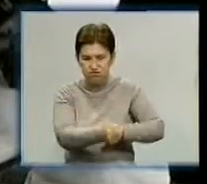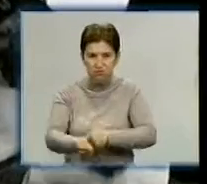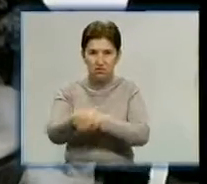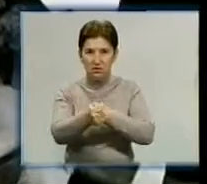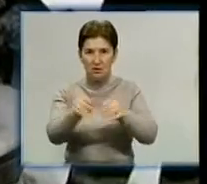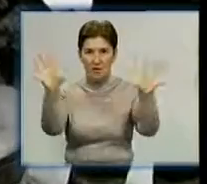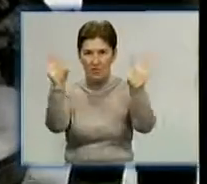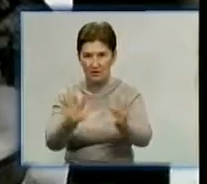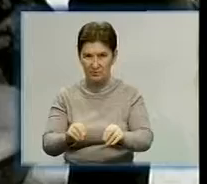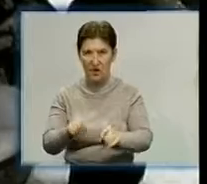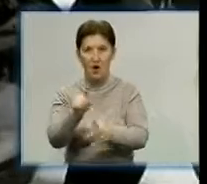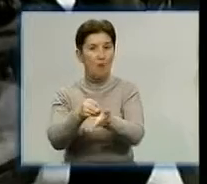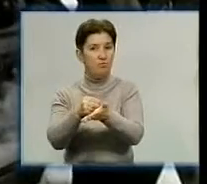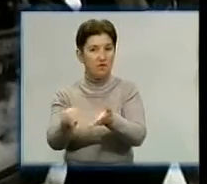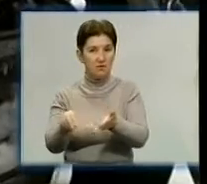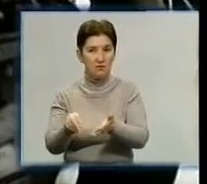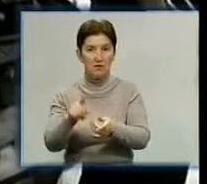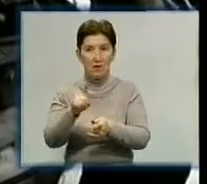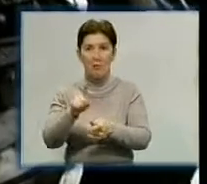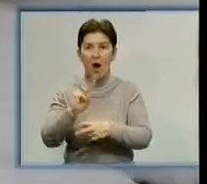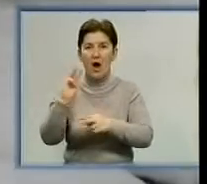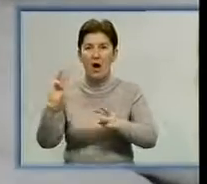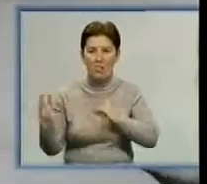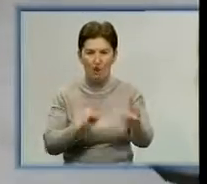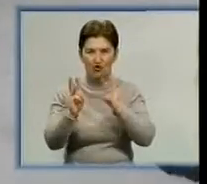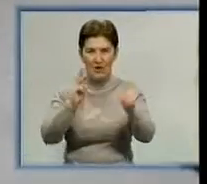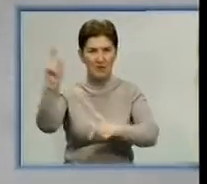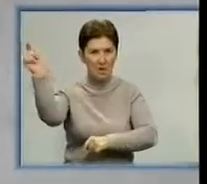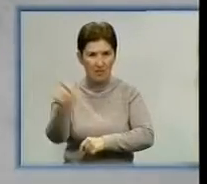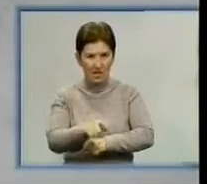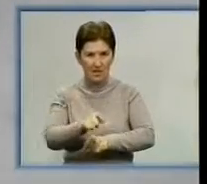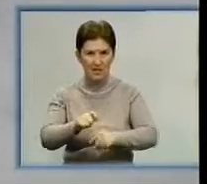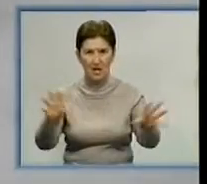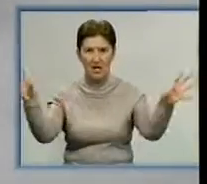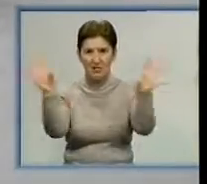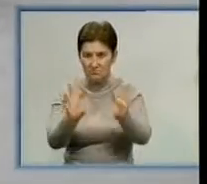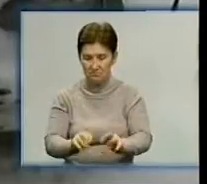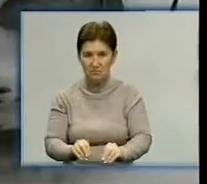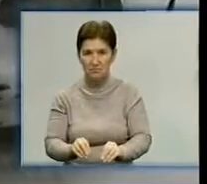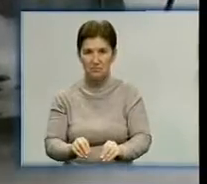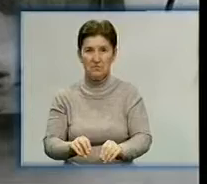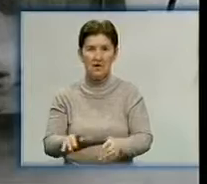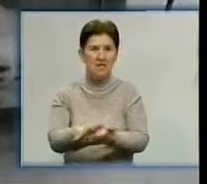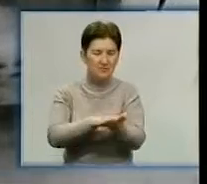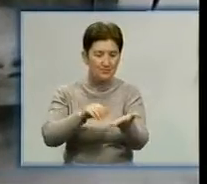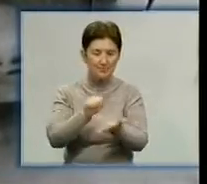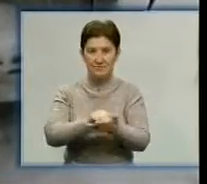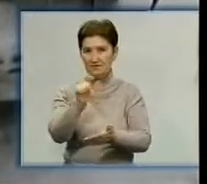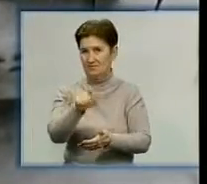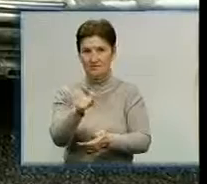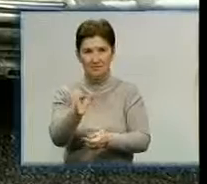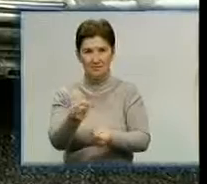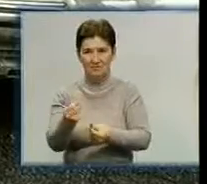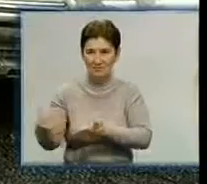придбаний в спеціалізованому магазині. Пожежники приїхали і загасили вогонь за кілька хвилин. Компенсацію за майже знищений автомобіль чоловік навряд чи